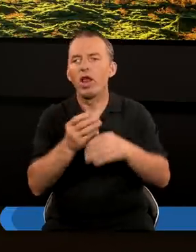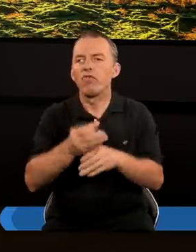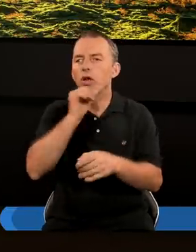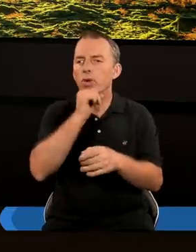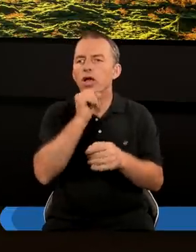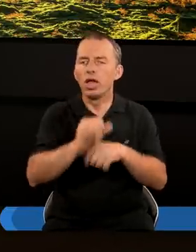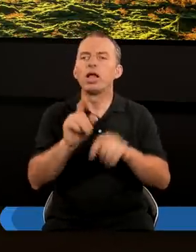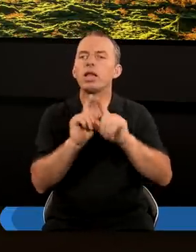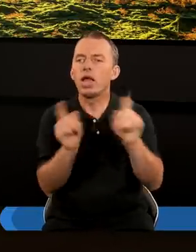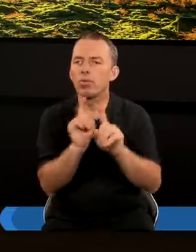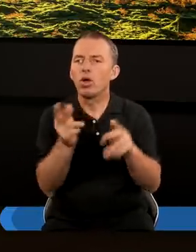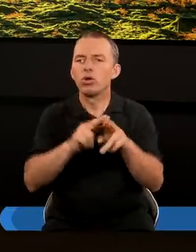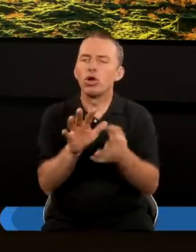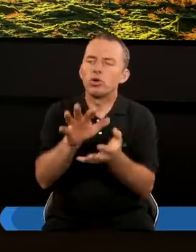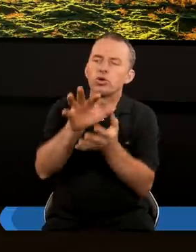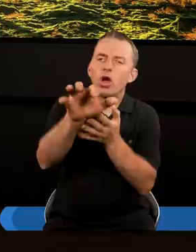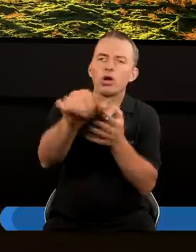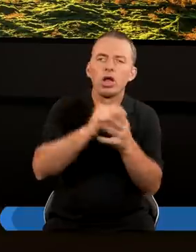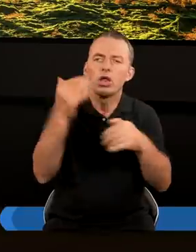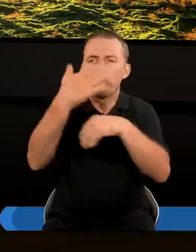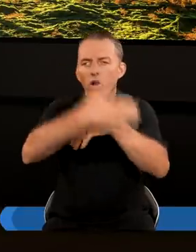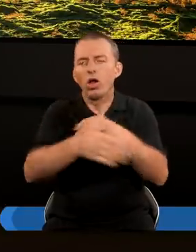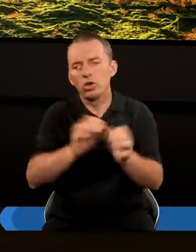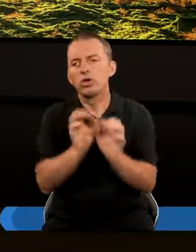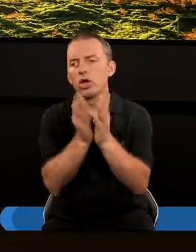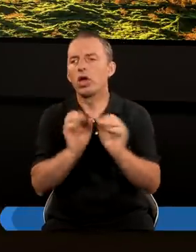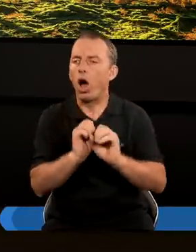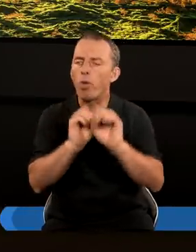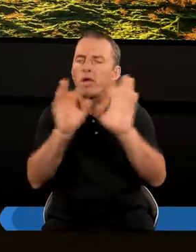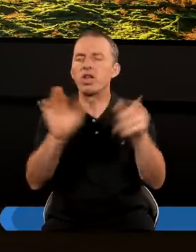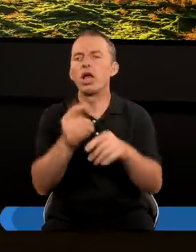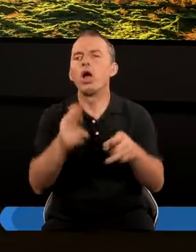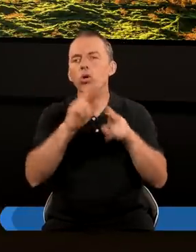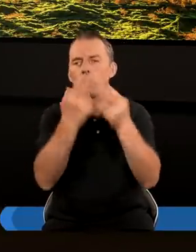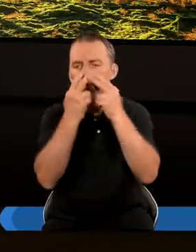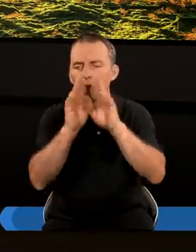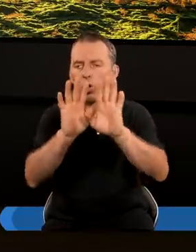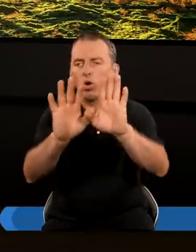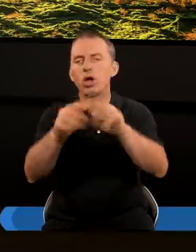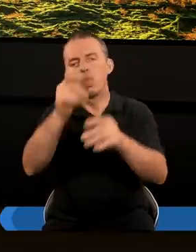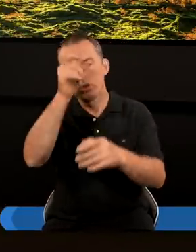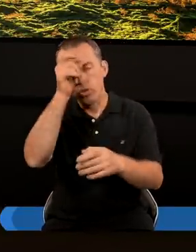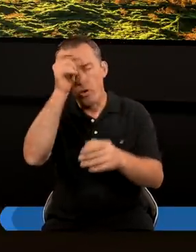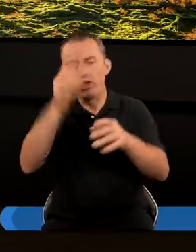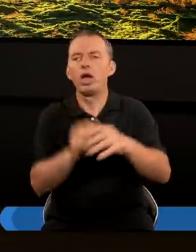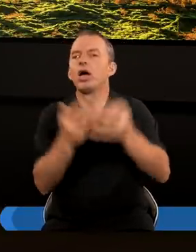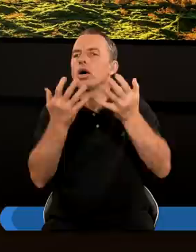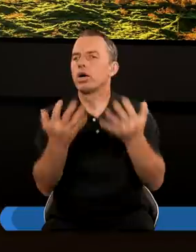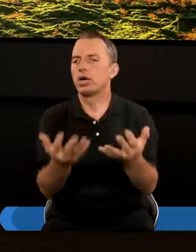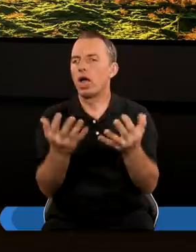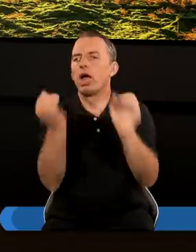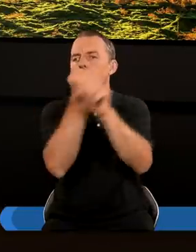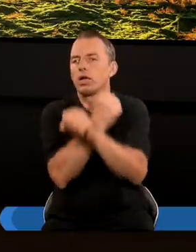wieży Babel Jest pewnym symbolem Które ciągnie się aż do końca Aż do księgi apokalipsy Które pokazuje Że człowiek